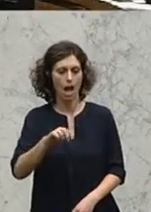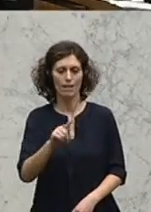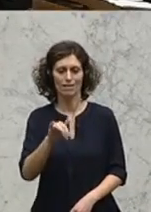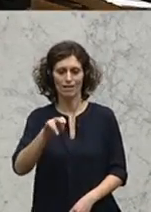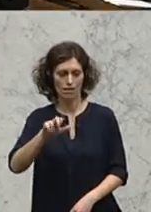den NEOS.